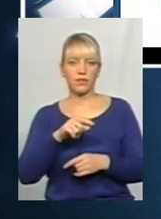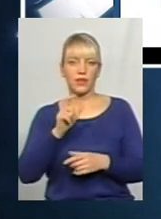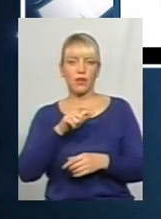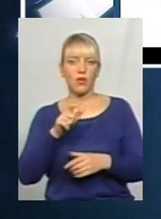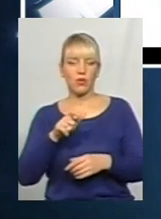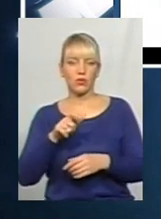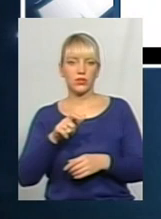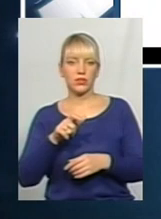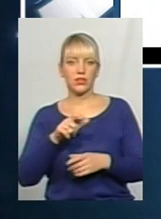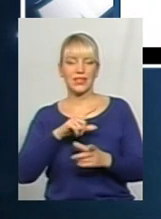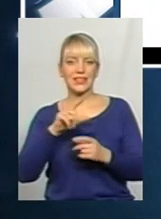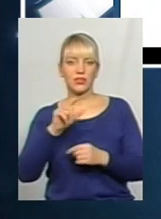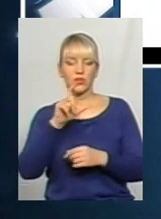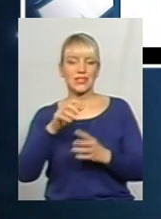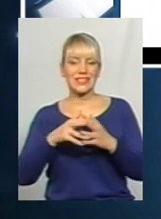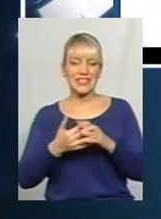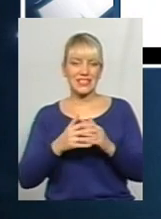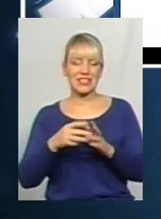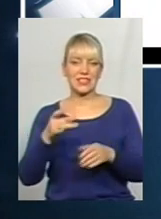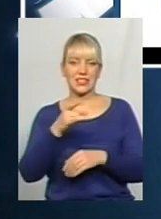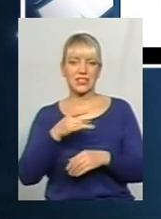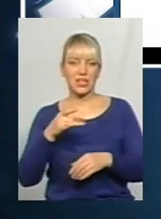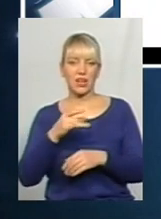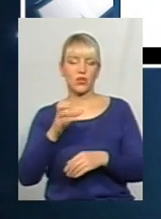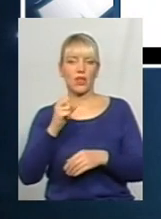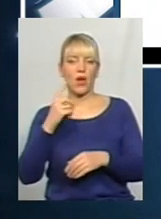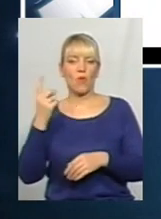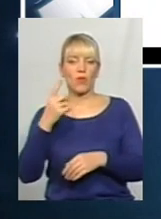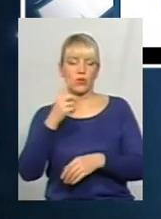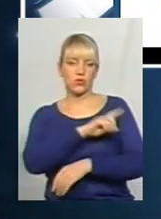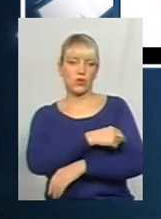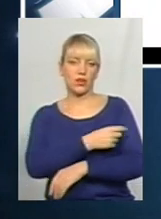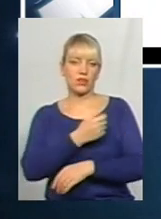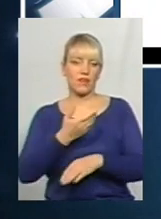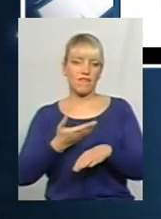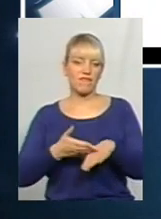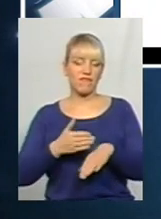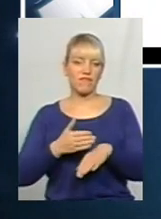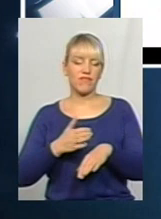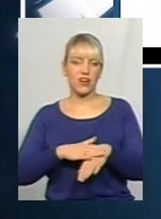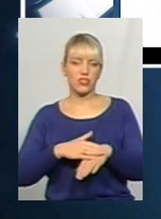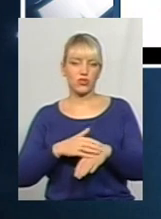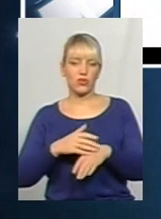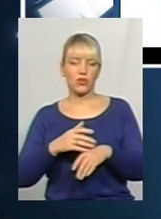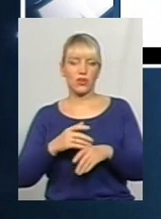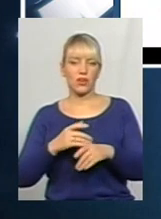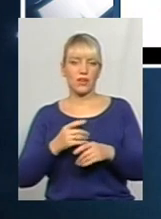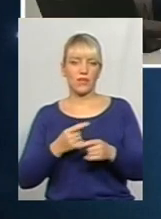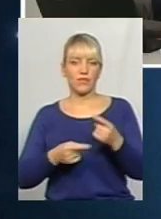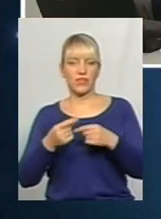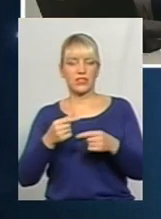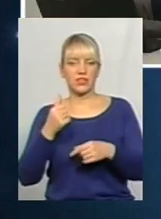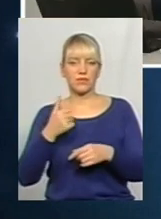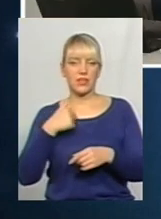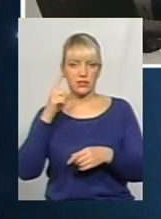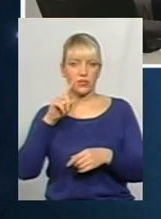основному їдуть з районів, з обласної віка і дуже важко добиратися. Ми відчули ваше питання.